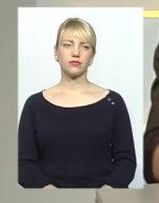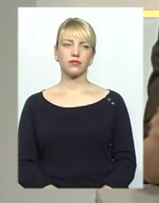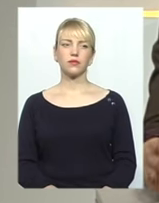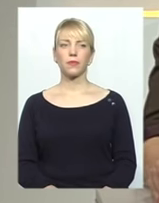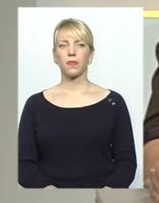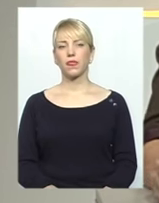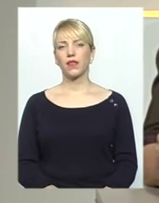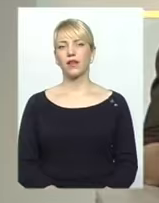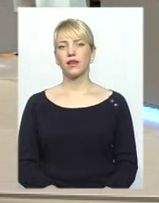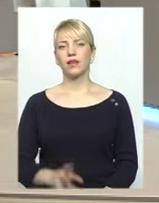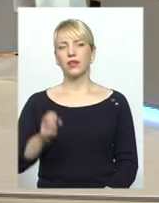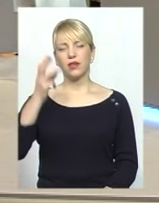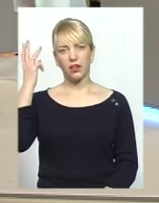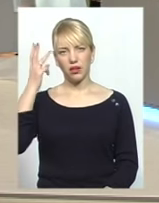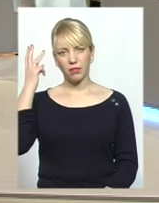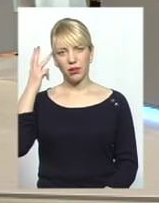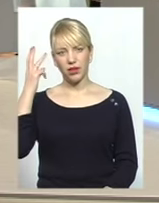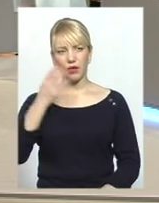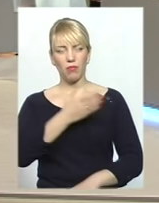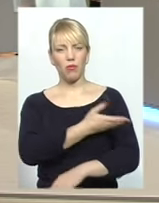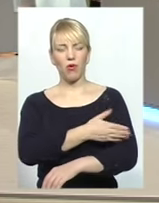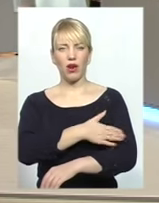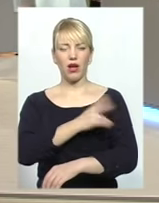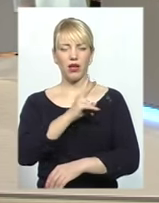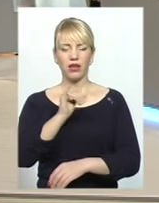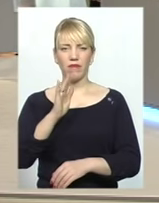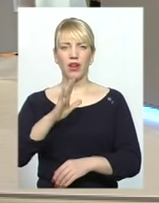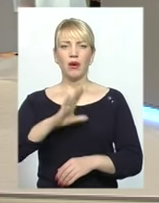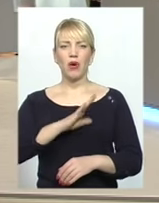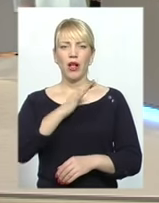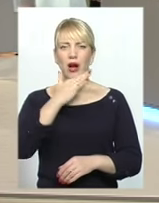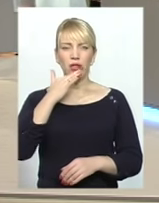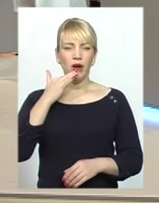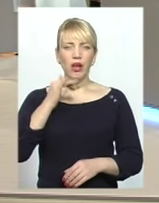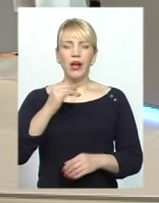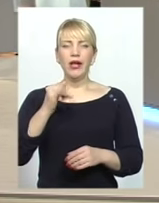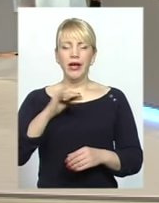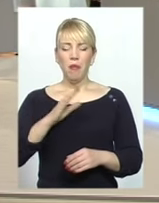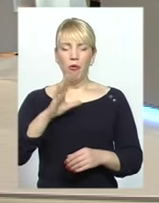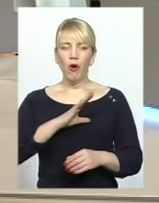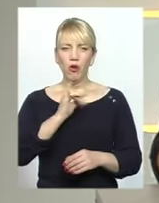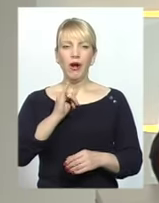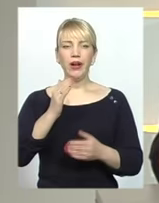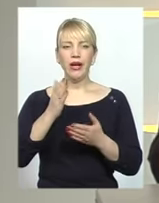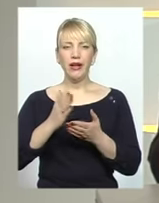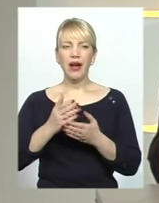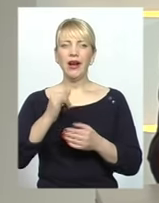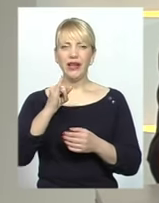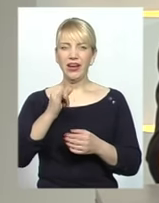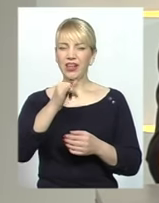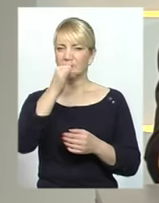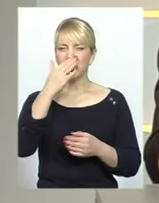Пані Ірино, на Хмельниччині поляків так багато було, є і сподіваємось буде, що навіть язик не повертається назвати вас